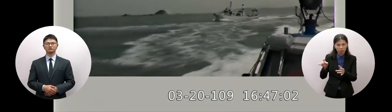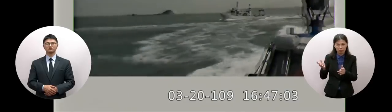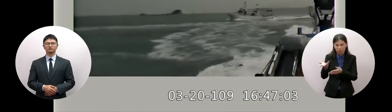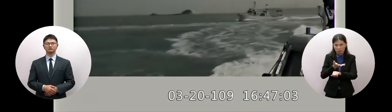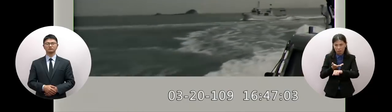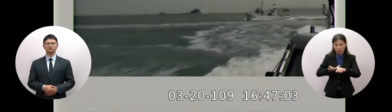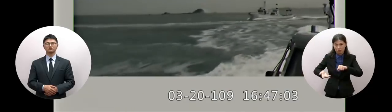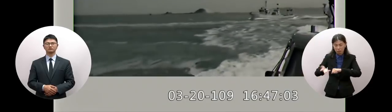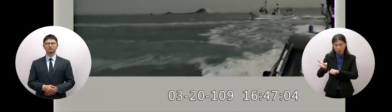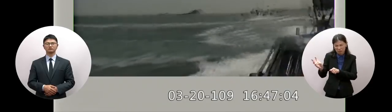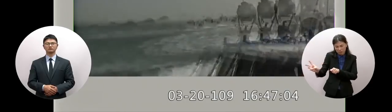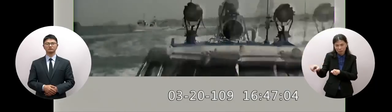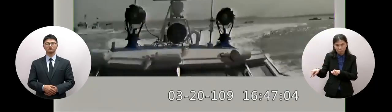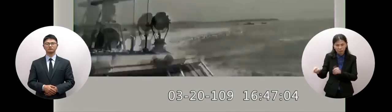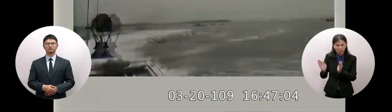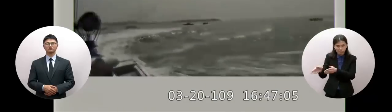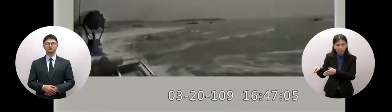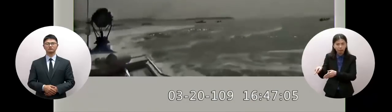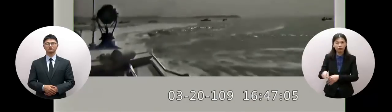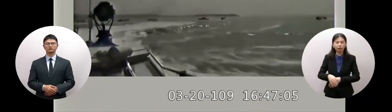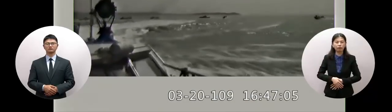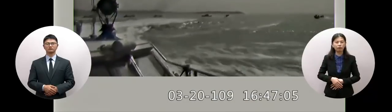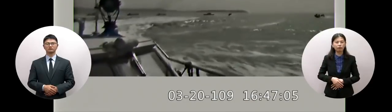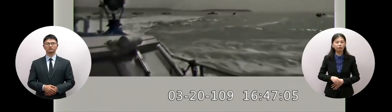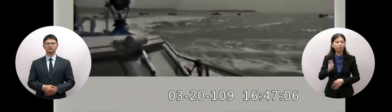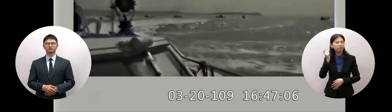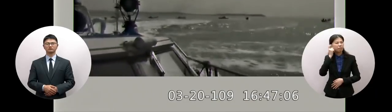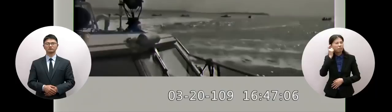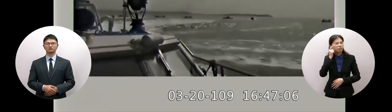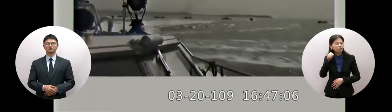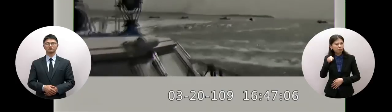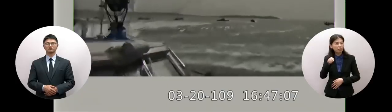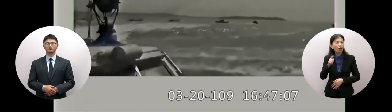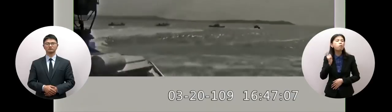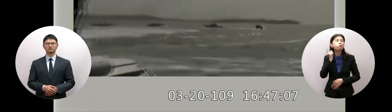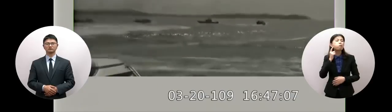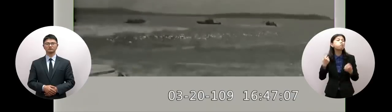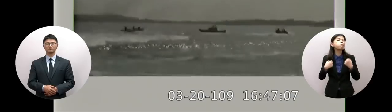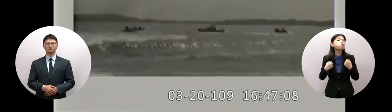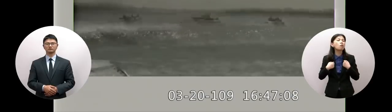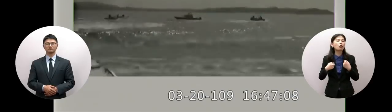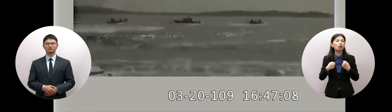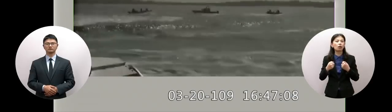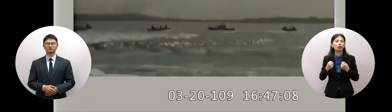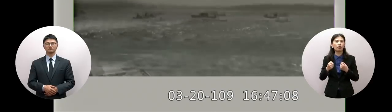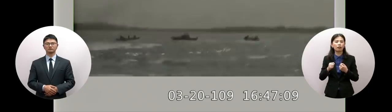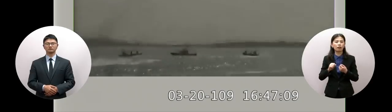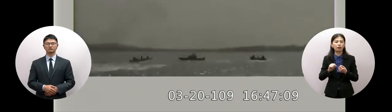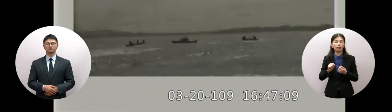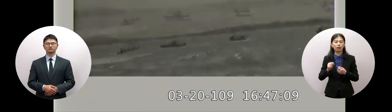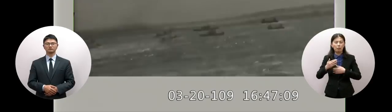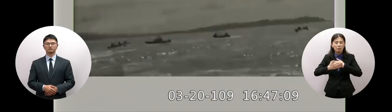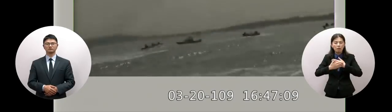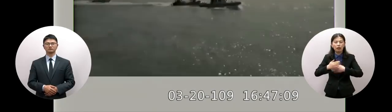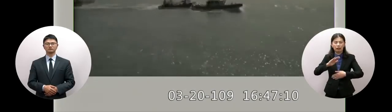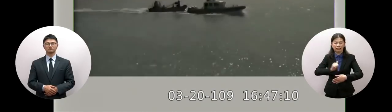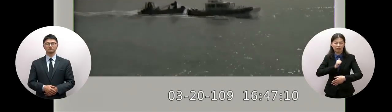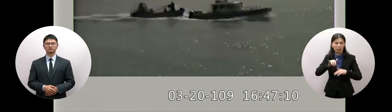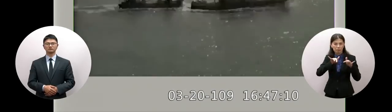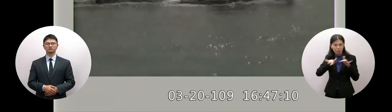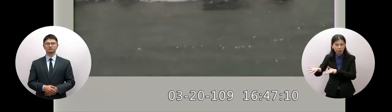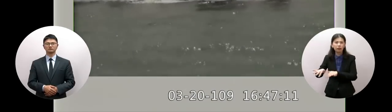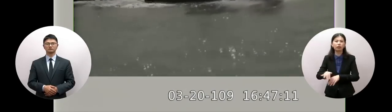我們在各種演習的想定常常是想定說他們用演習轉為攻擊如果在金門外